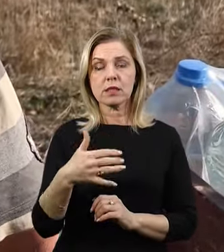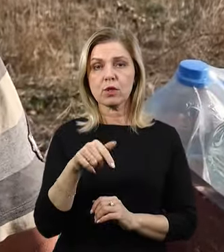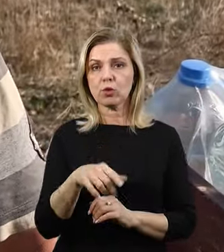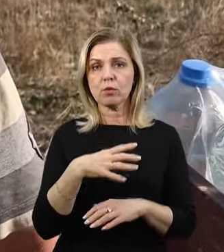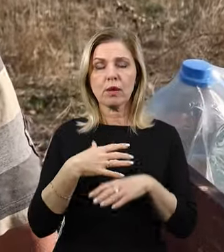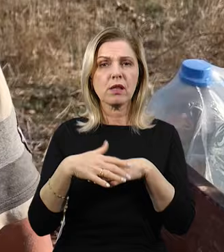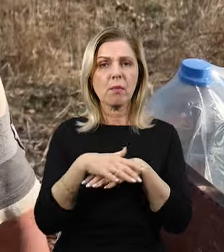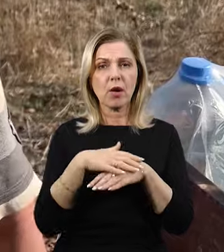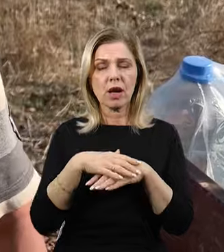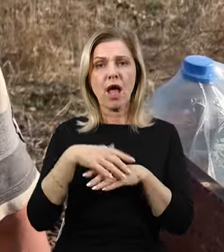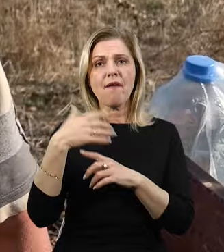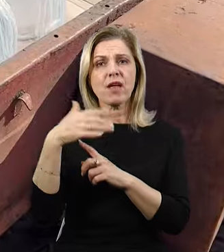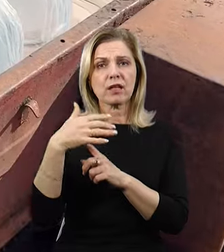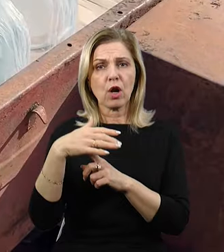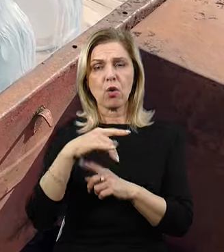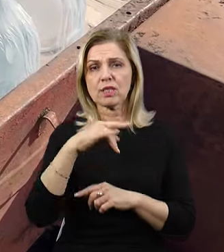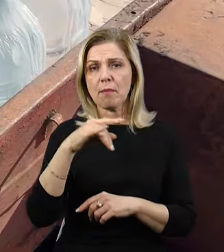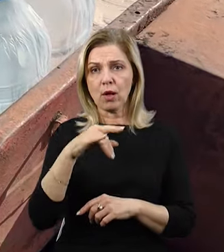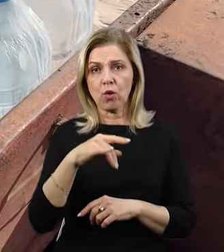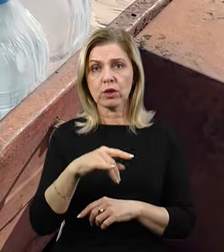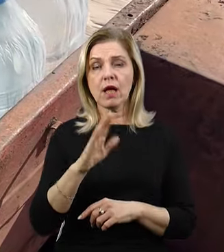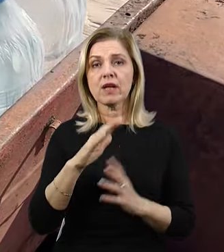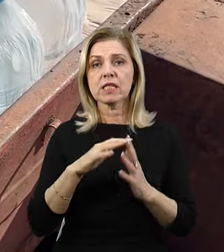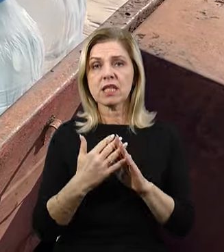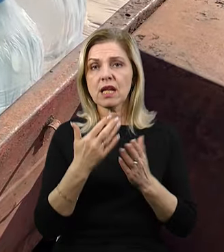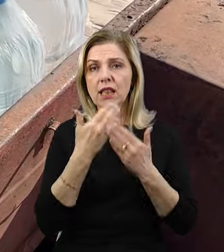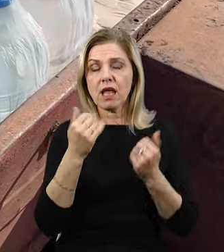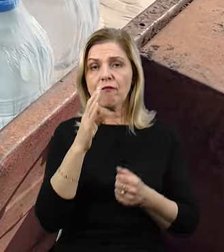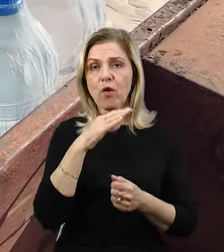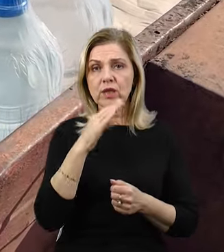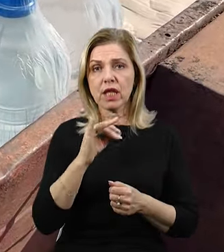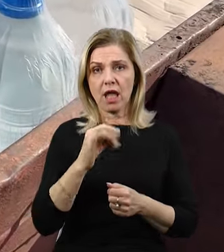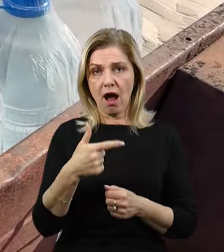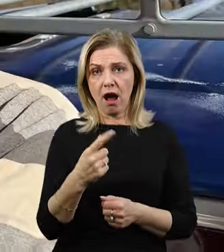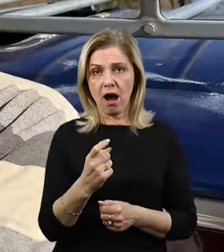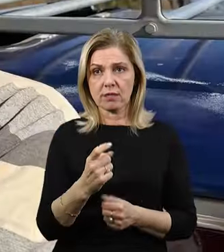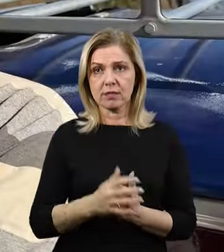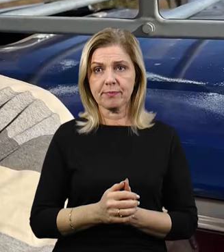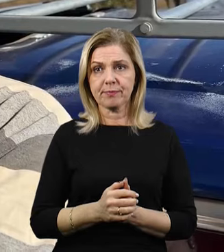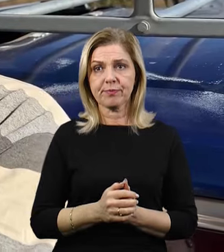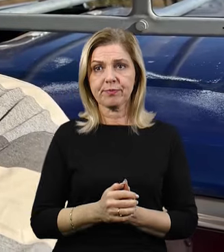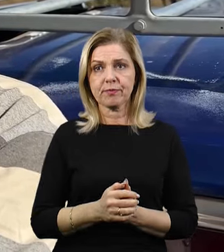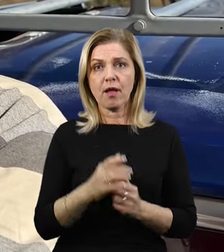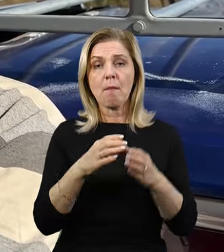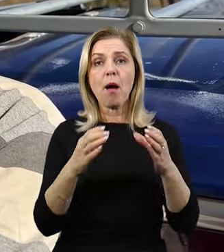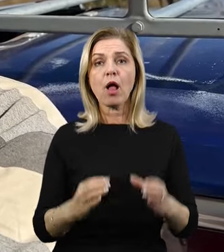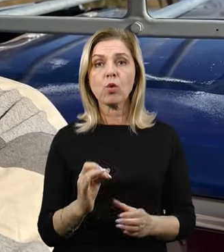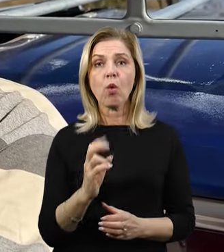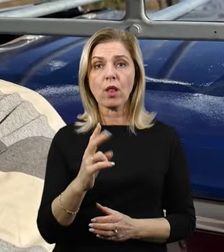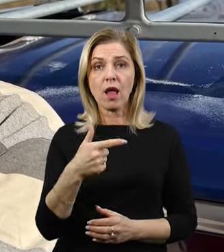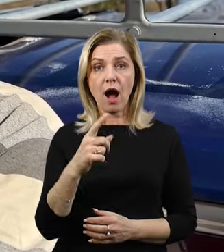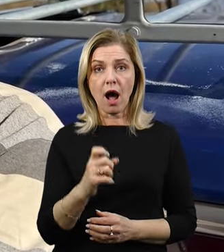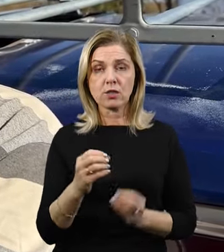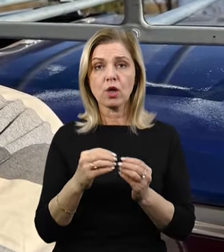куча було, вертольоти, самоліти. В селі відсутнє воду та газопостачання, говорить Тарас. Балон газа стоїть